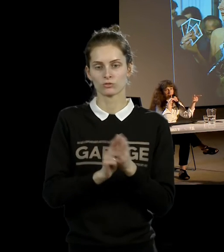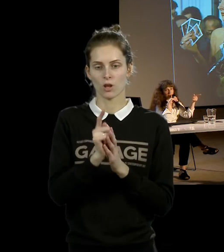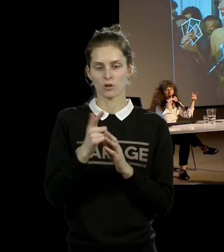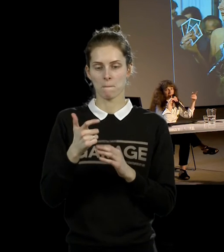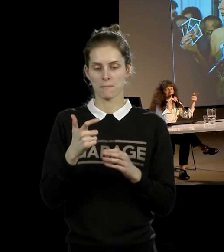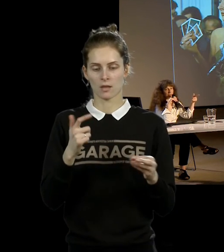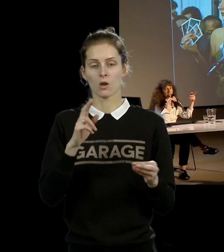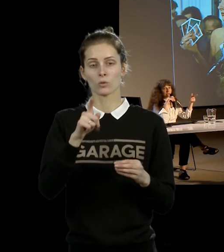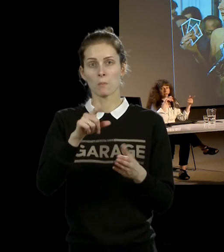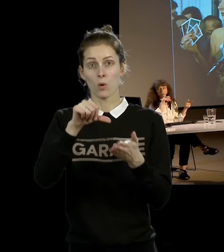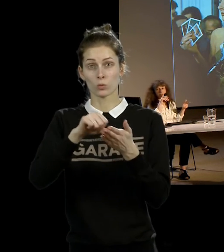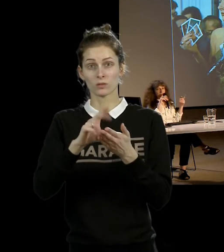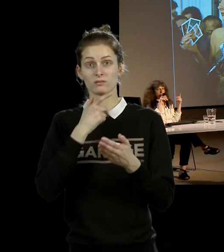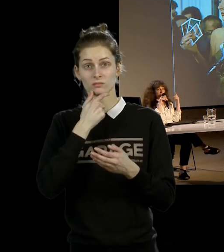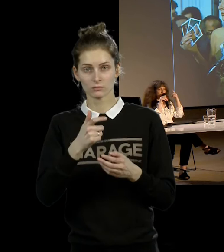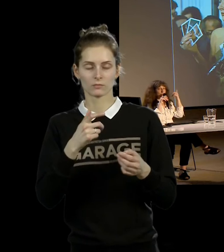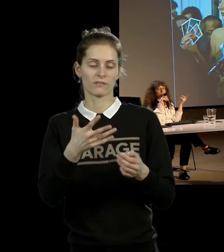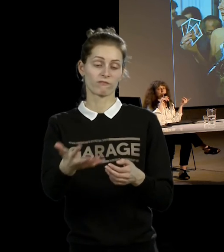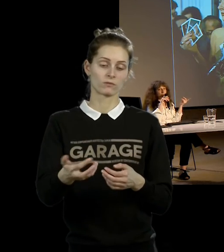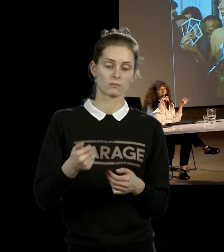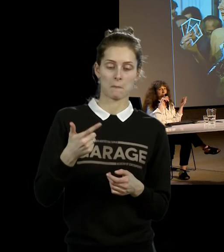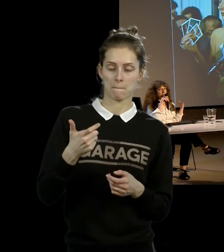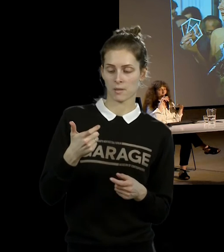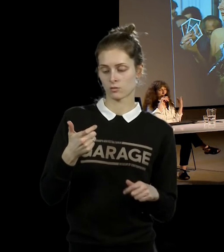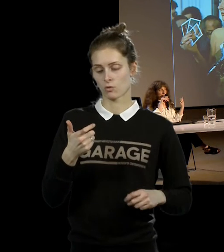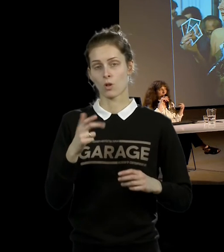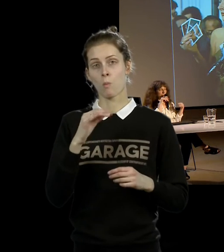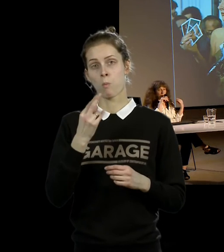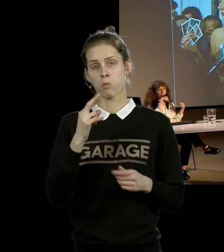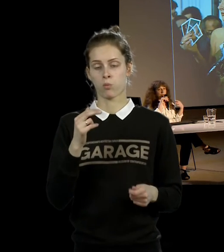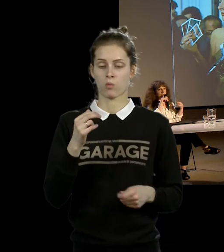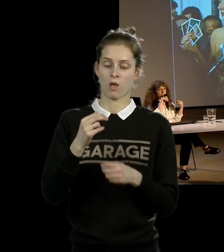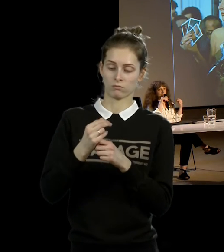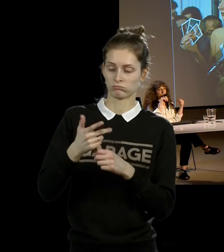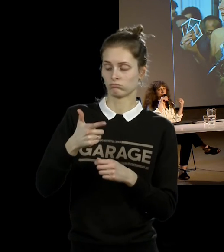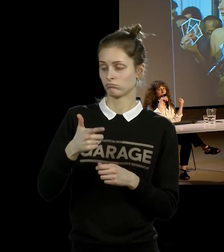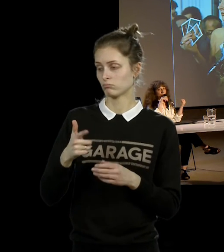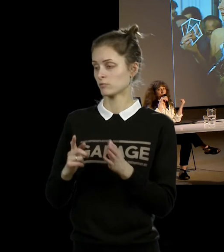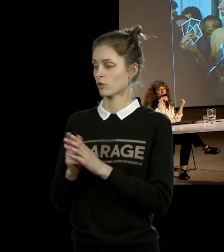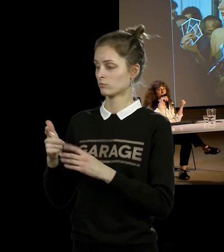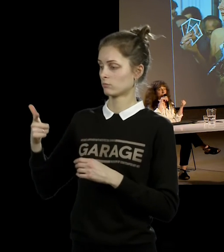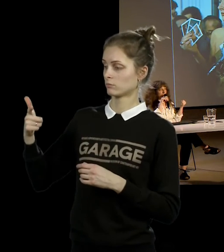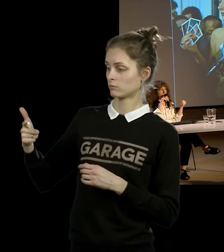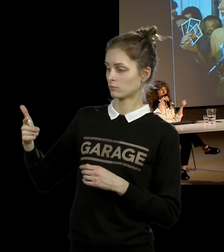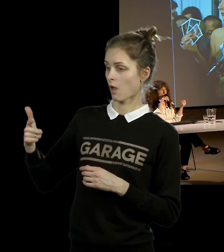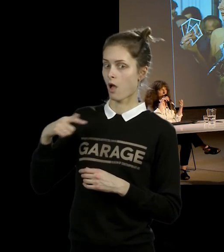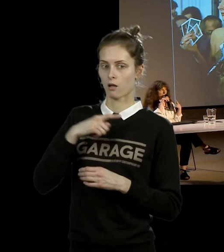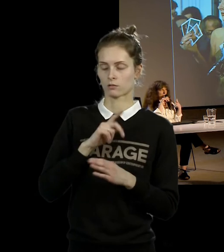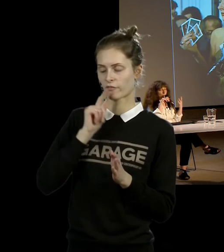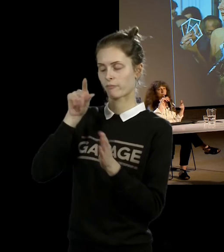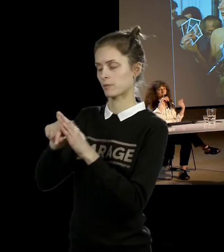его на заряженный пистолет, наставил на прижалке ее виском. После чего перформанс был прекращен, и художница,